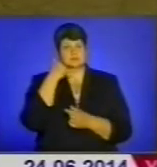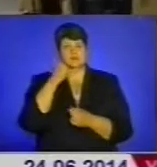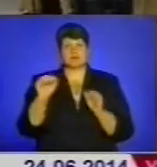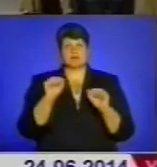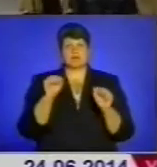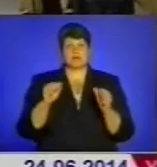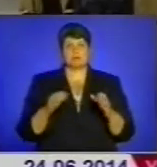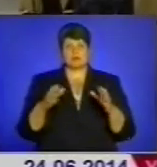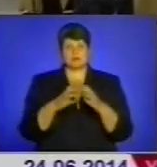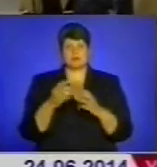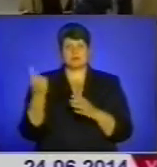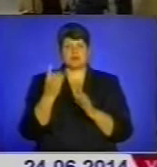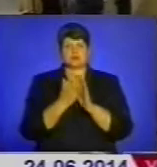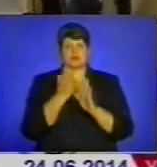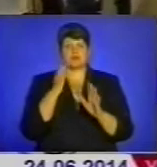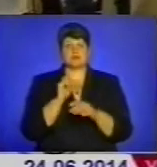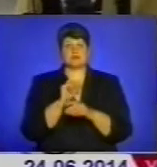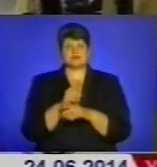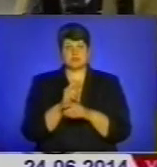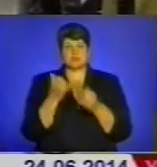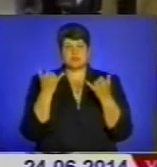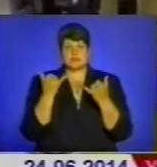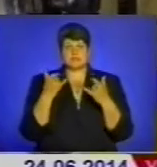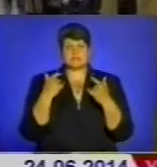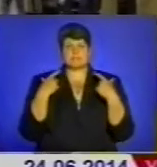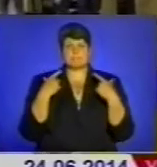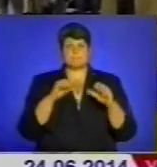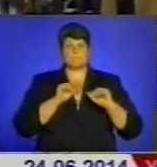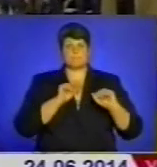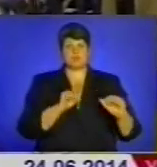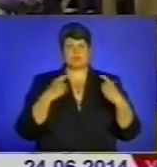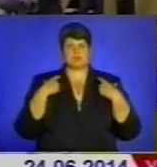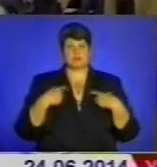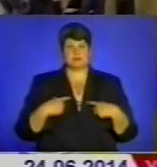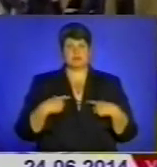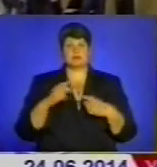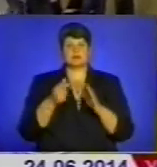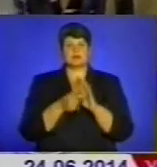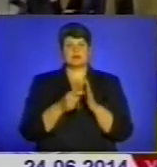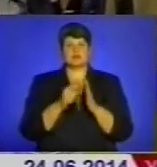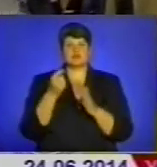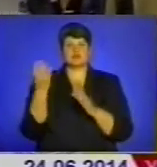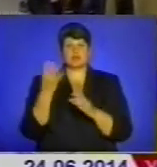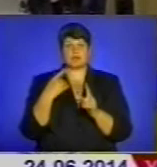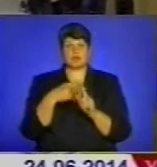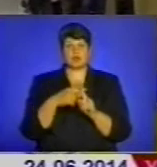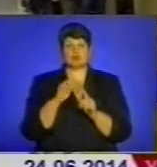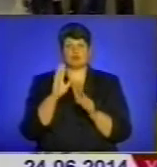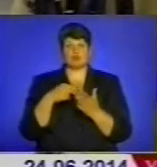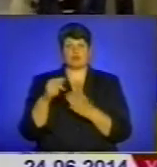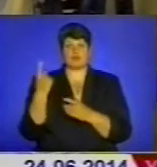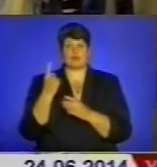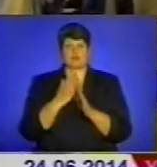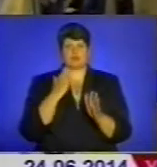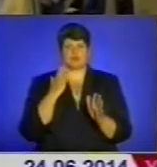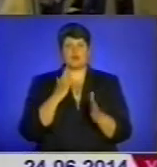Зараз першочергові задачі – це, власне, бронежилети класу 4+. І ми будемо їх закупляти в першу чергу.